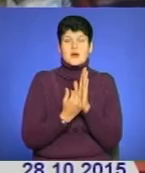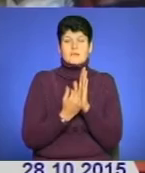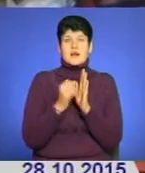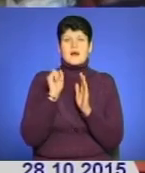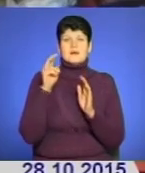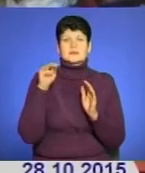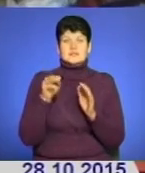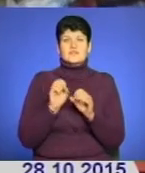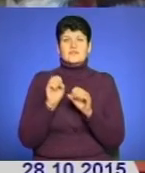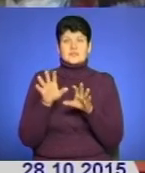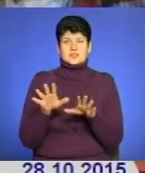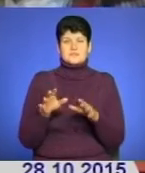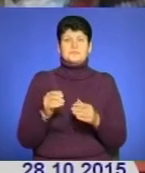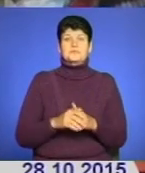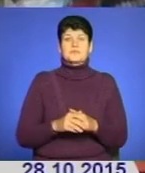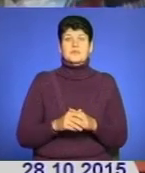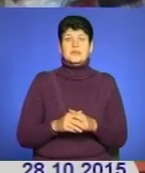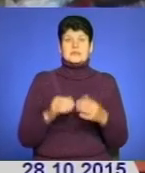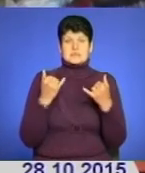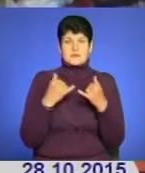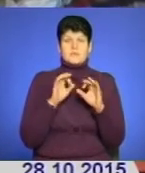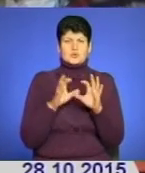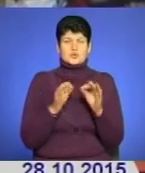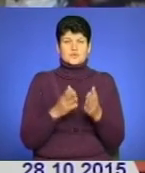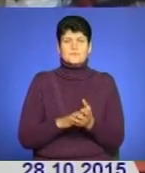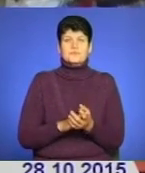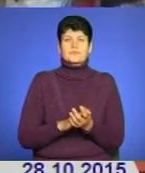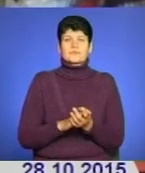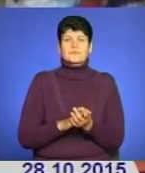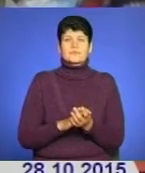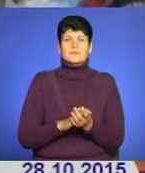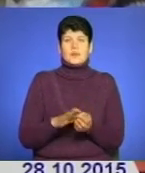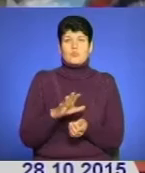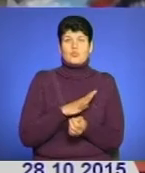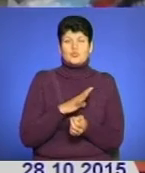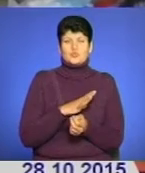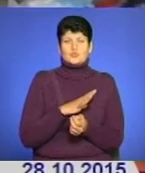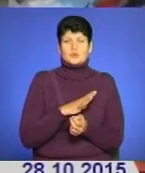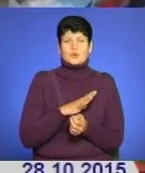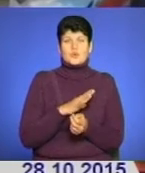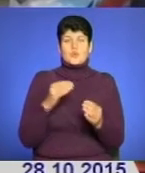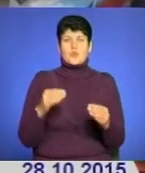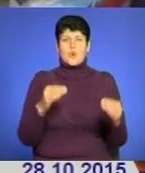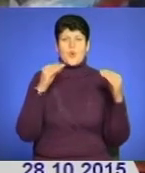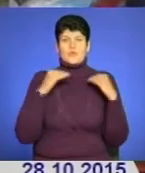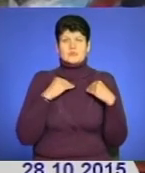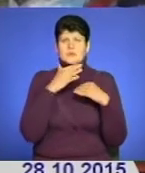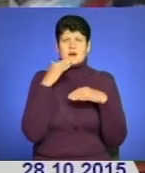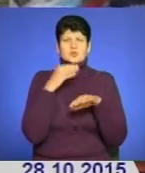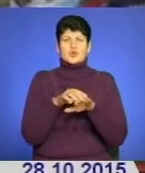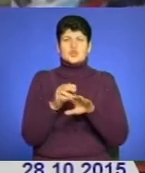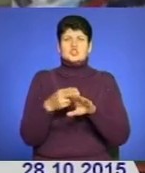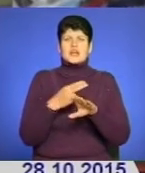акти видачі, тому що у нас це мусить бути. Ну, от зараз я так розкажу, що в нас було. Це ковдри, багато шкарпеток